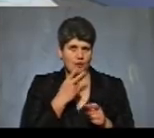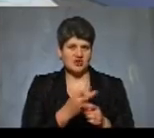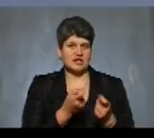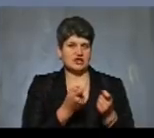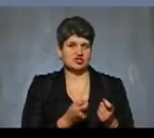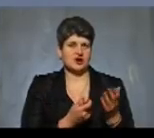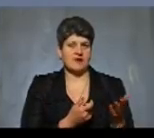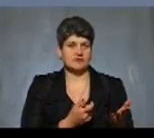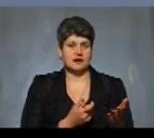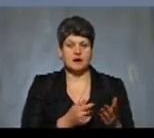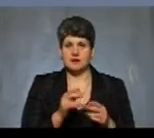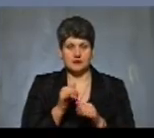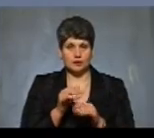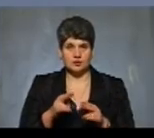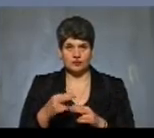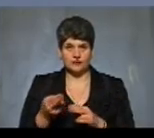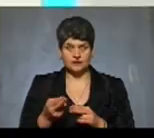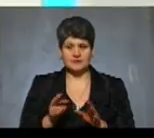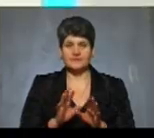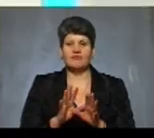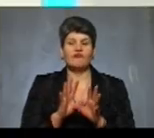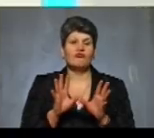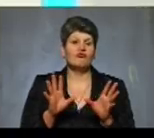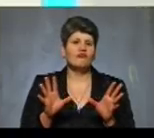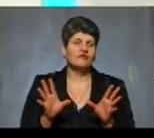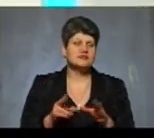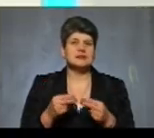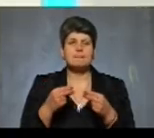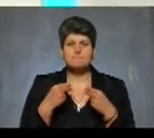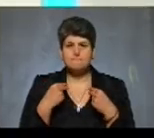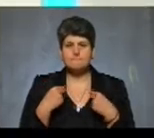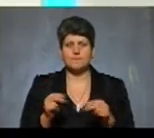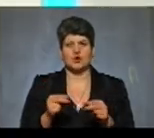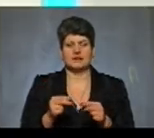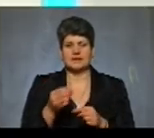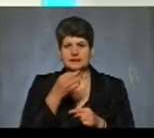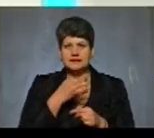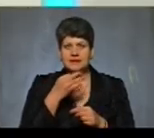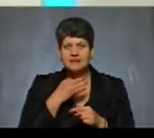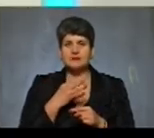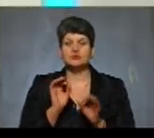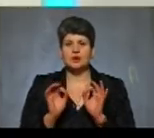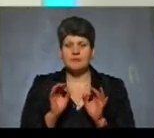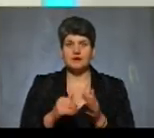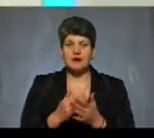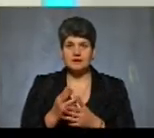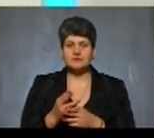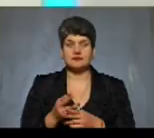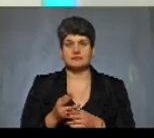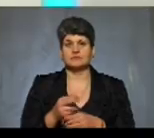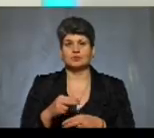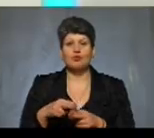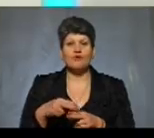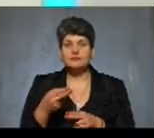такому випадку їх повернути не можна. Всі відпущені лікарські засоби належної якості поверненню не підлягають. Тобто тут